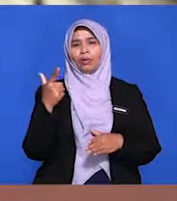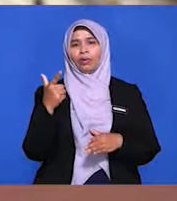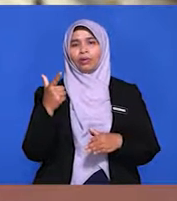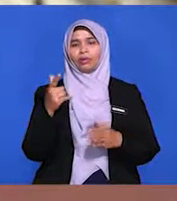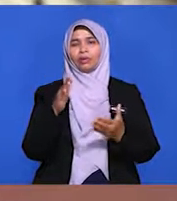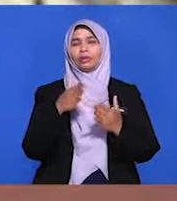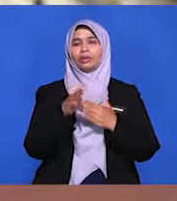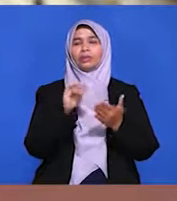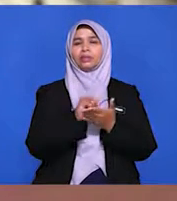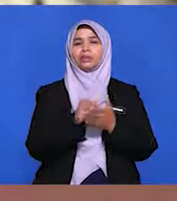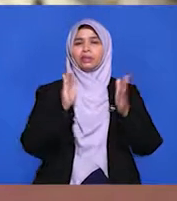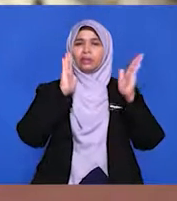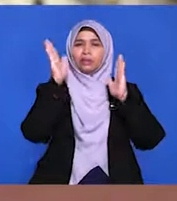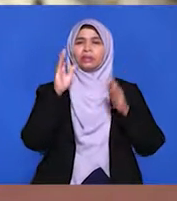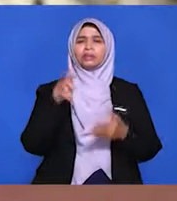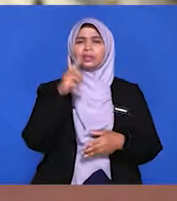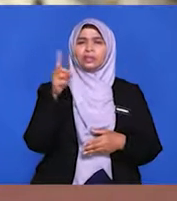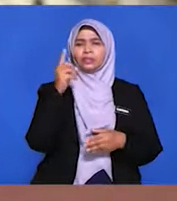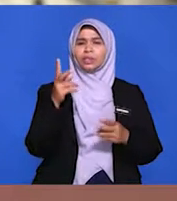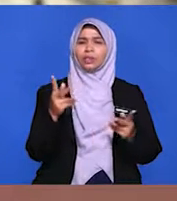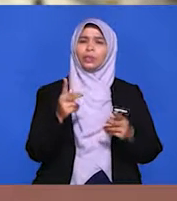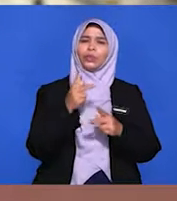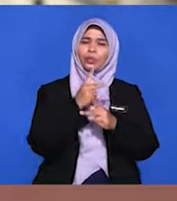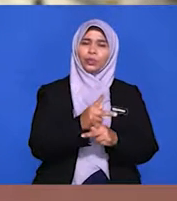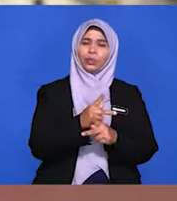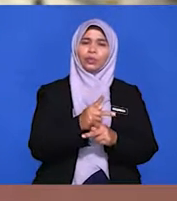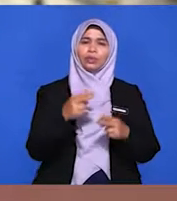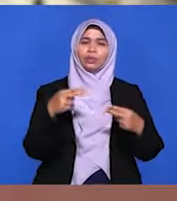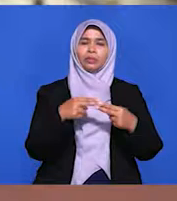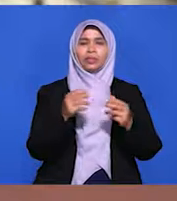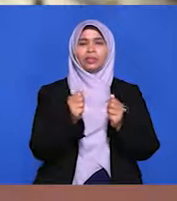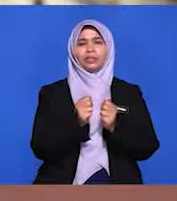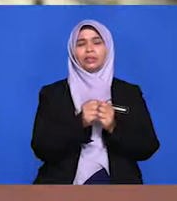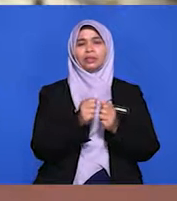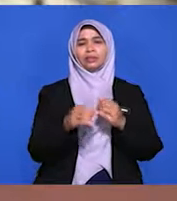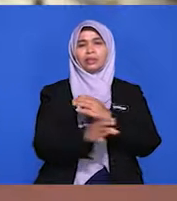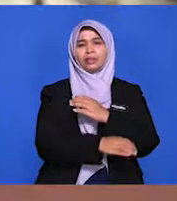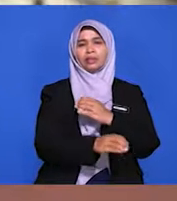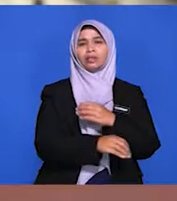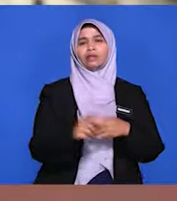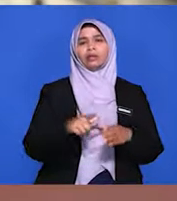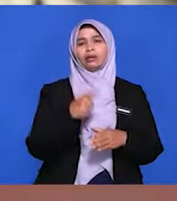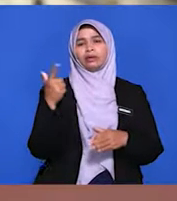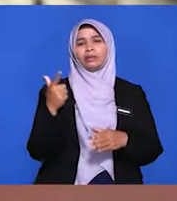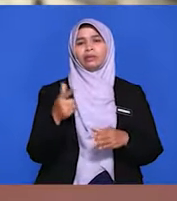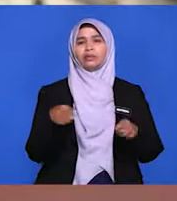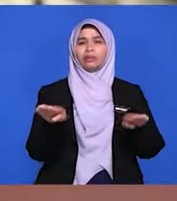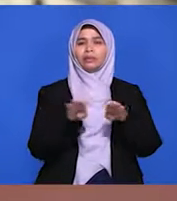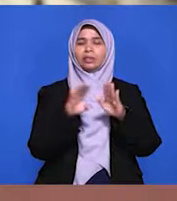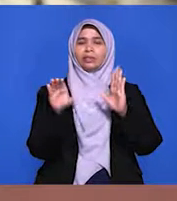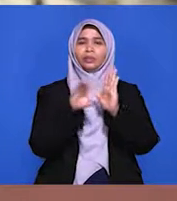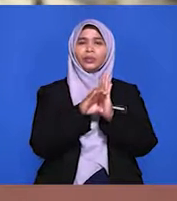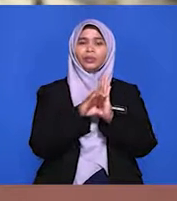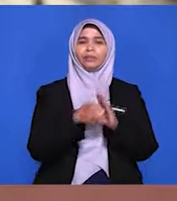sentiasa mengukuhkan hubungan dengan negara-negara serantau dan antarabangsa. Sebagai contoh,